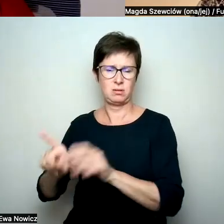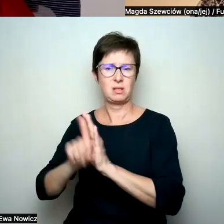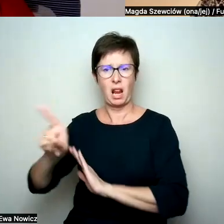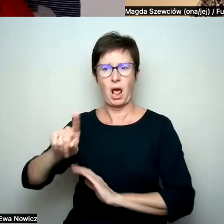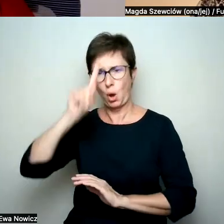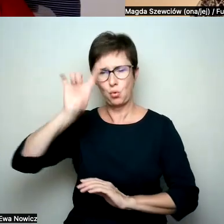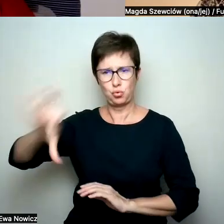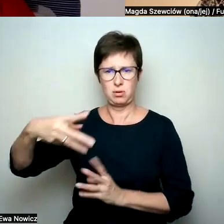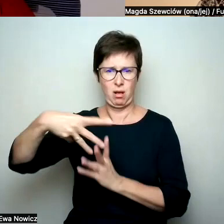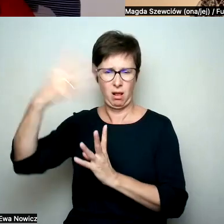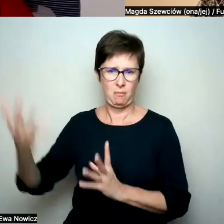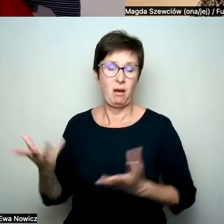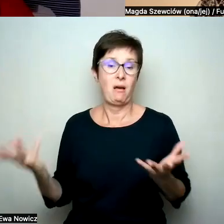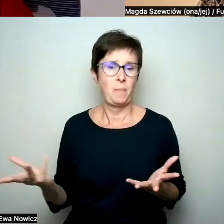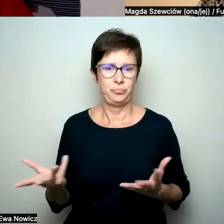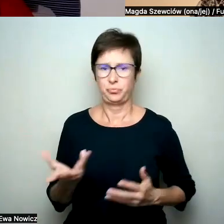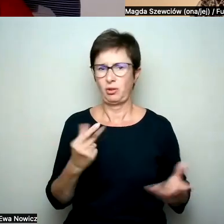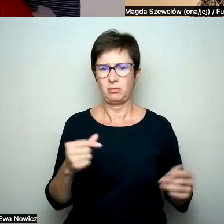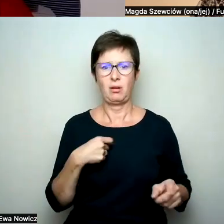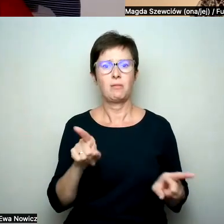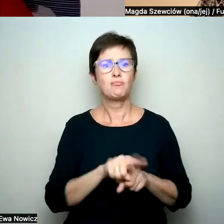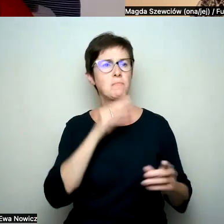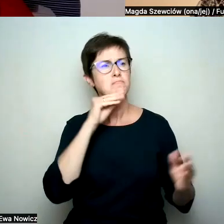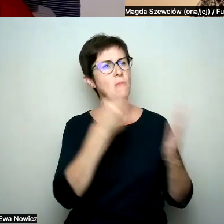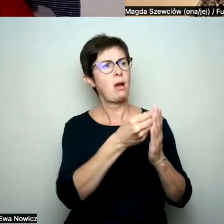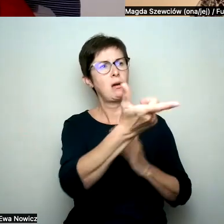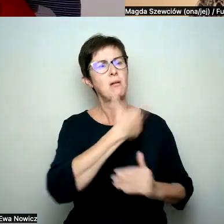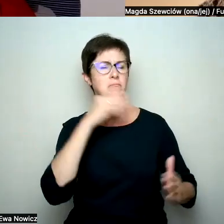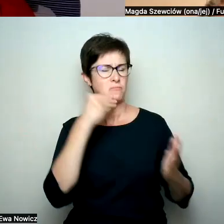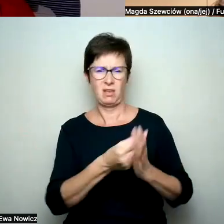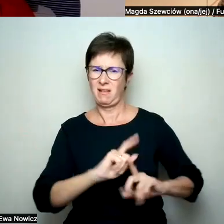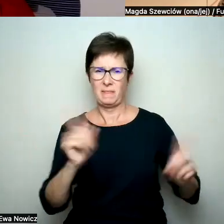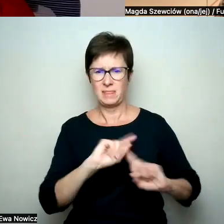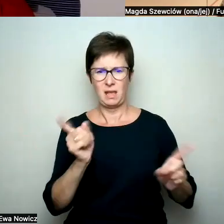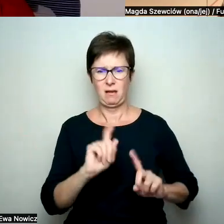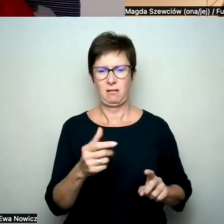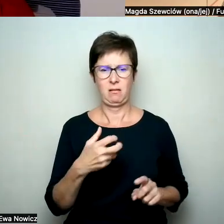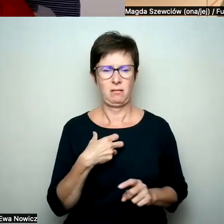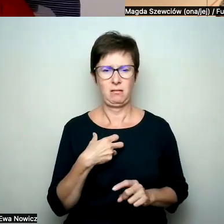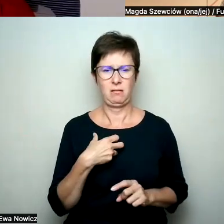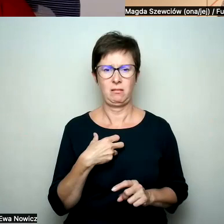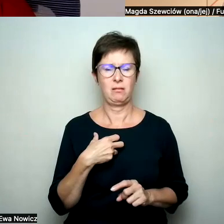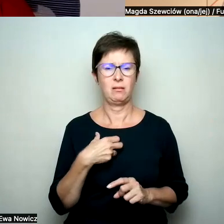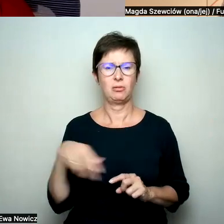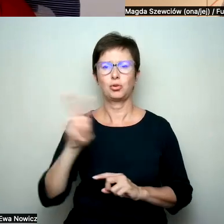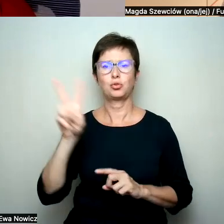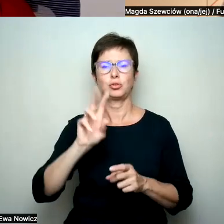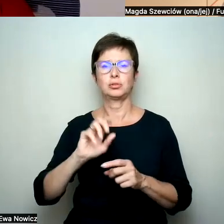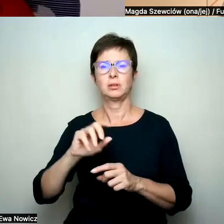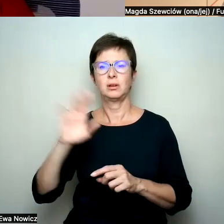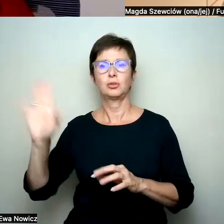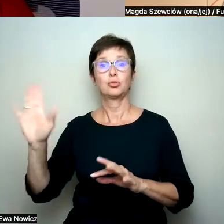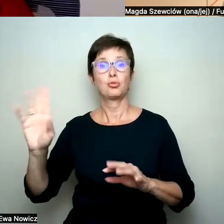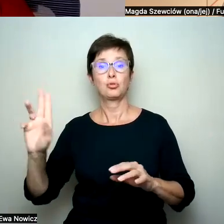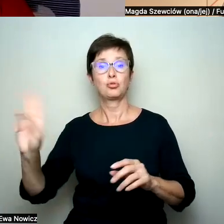Więc nie chodzi mi o to, że oko za oko, ząb za ząb i teraz powinniśmy bić homofobów w autobusach, ale chodzi mi